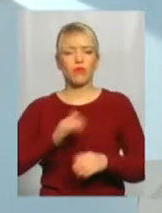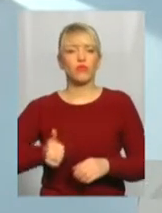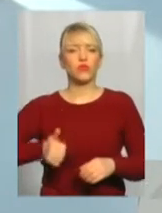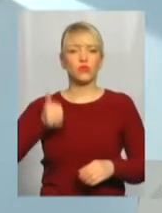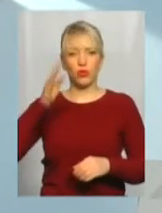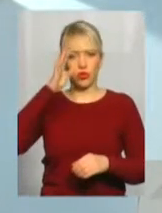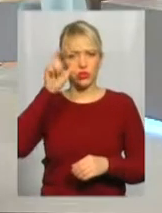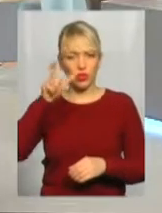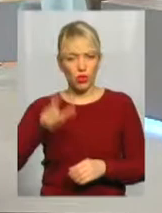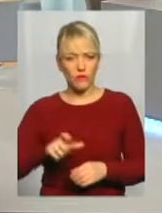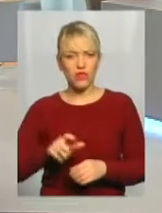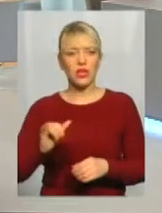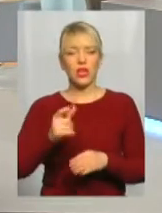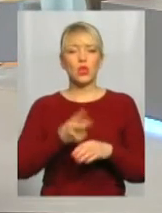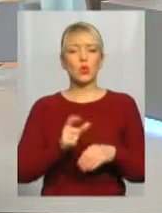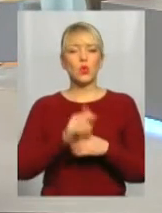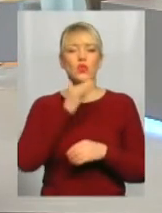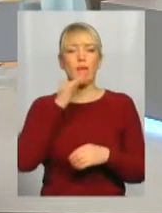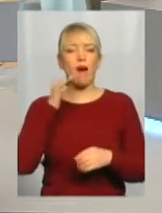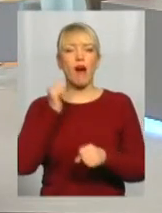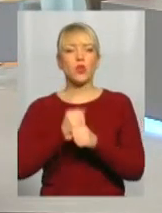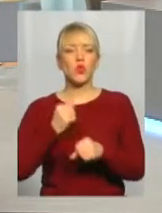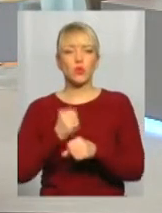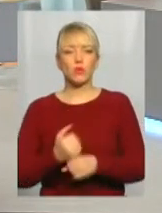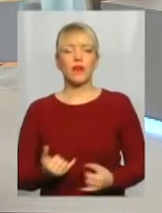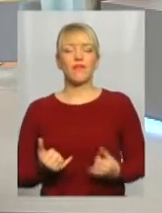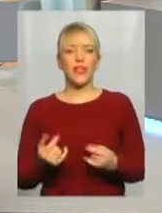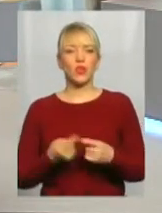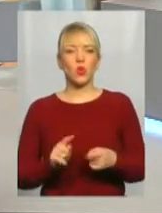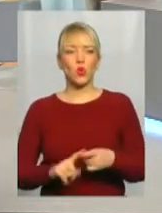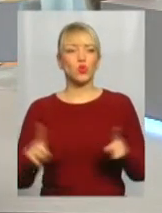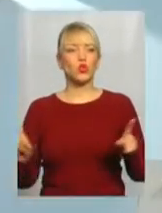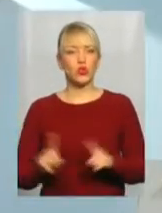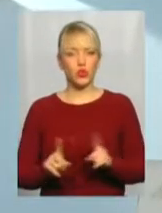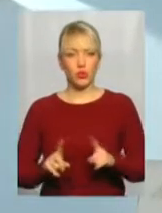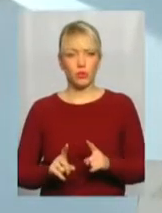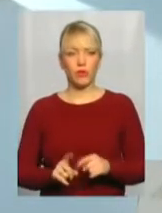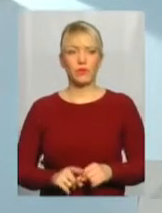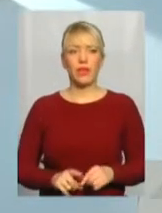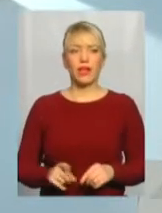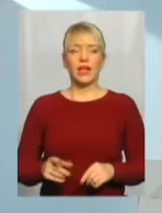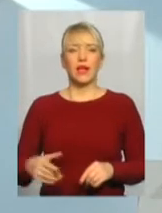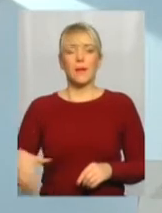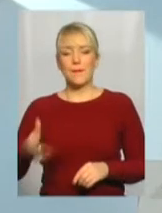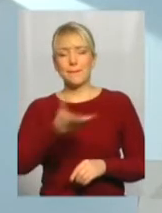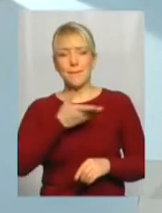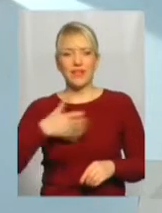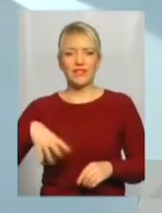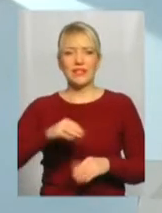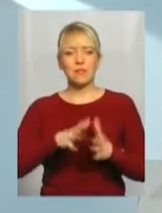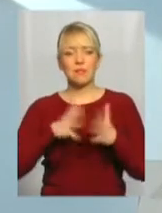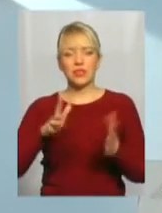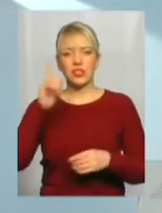чоловік і дуже багато зробив для того, щоб… Знову ж таки, ми всі більше знали про Тараса